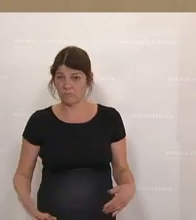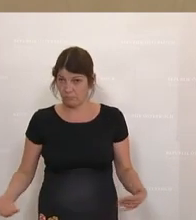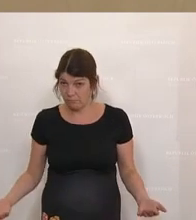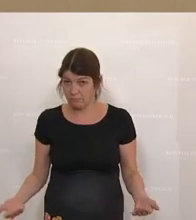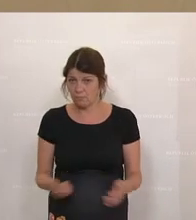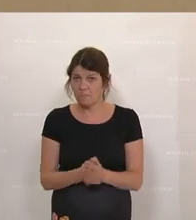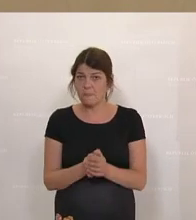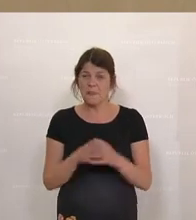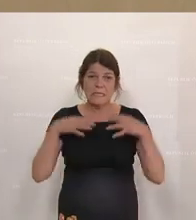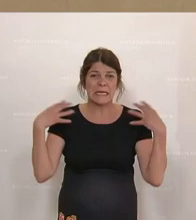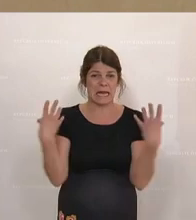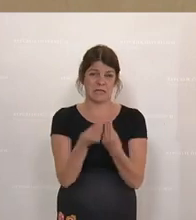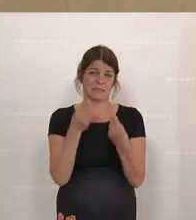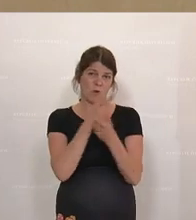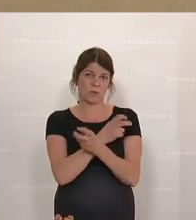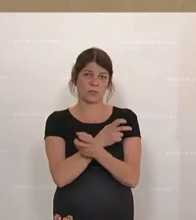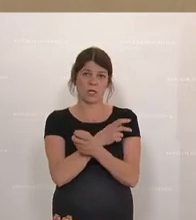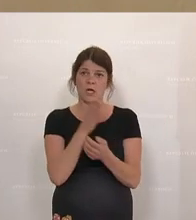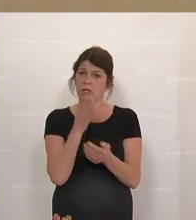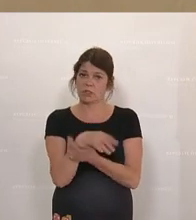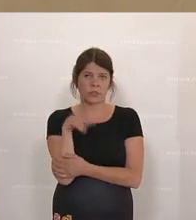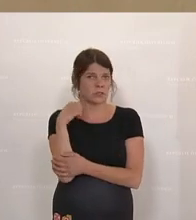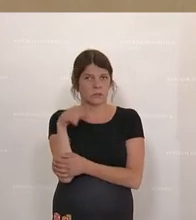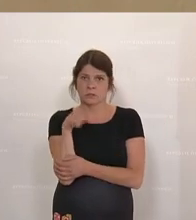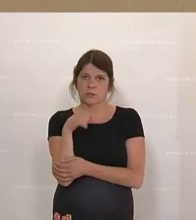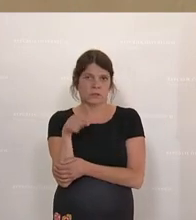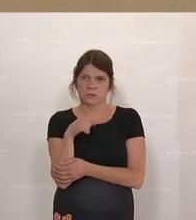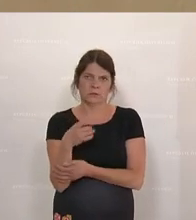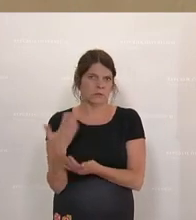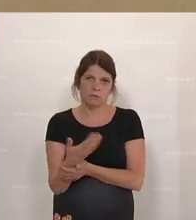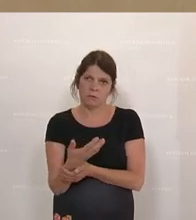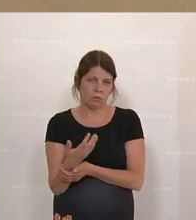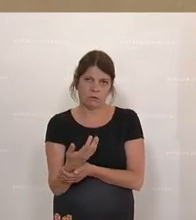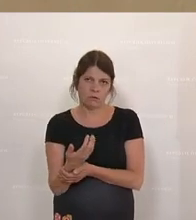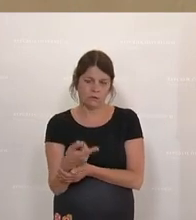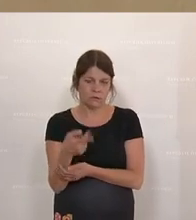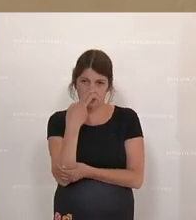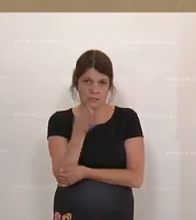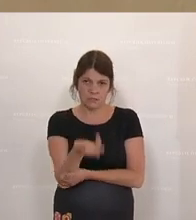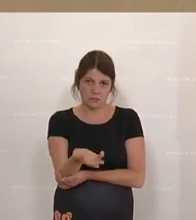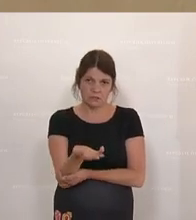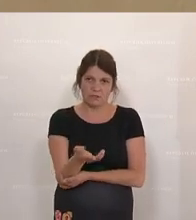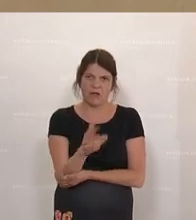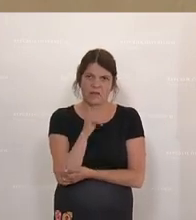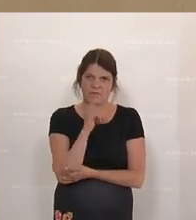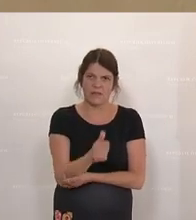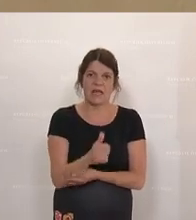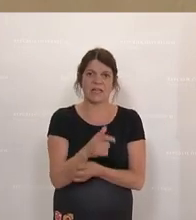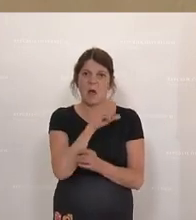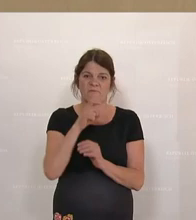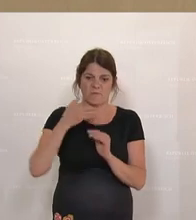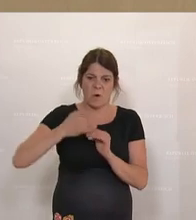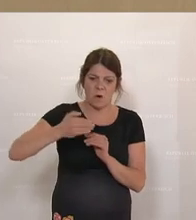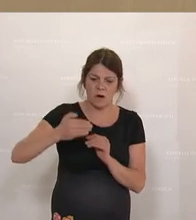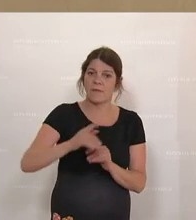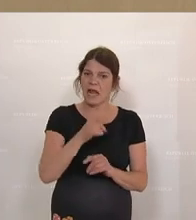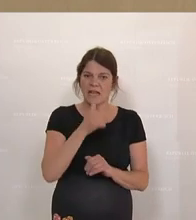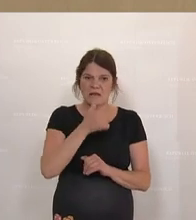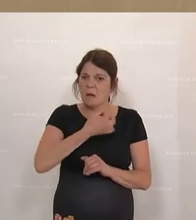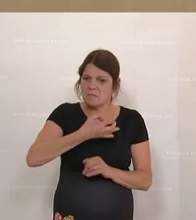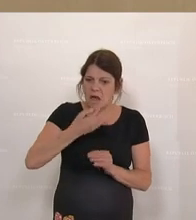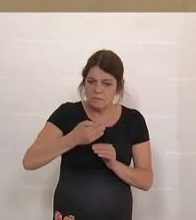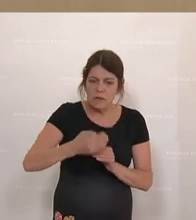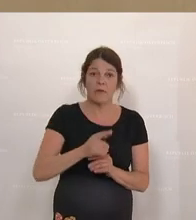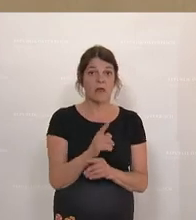Ganz Österreich schüttelt den Kopf angesichts der Tatsache, dass nicht im Wochentakt, nicht im Tagestakt,